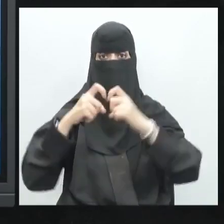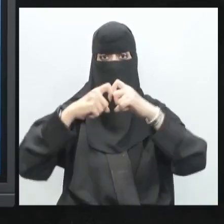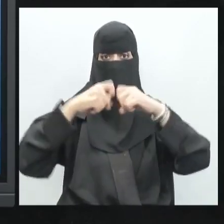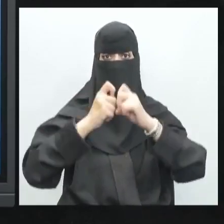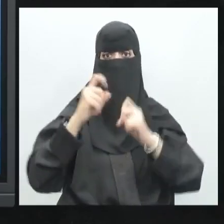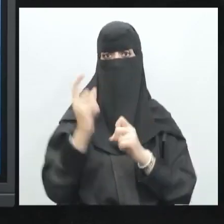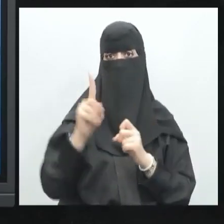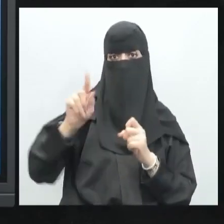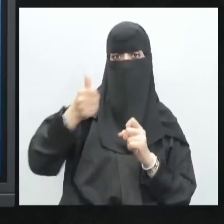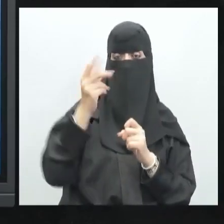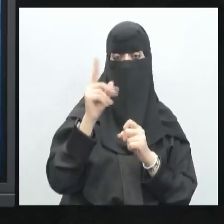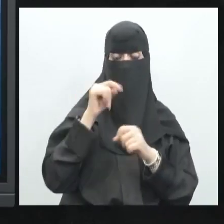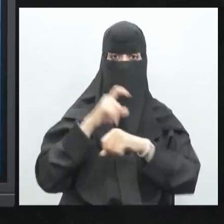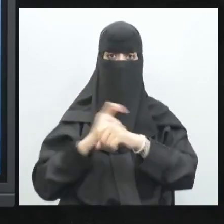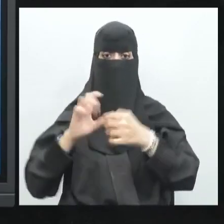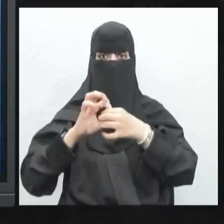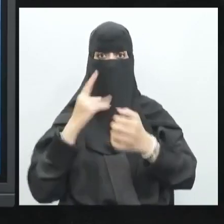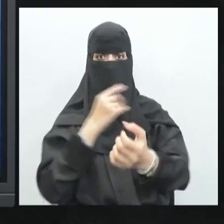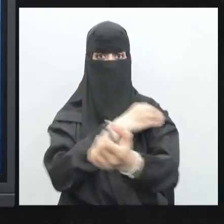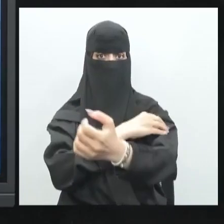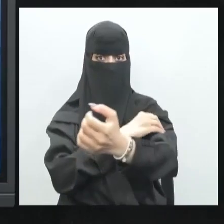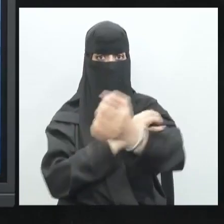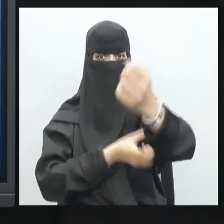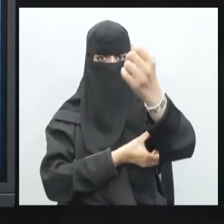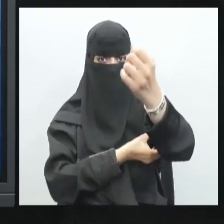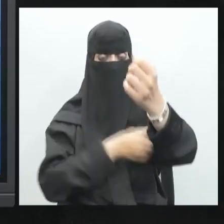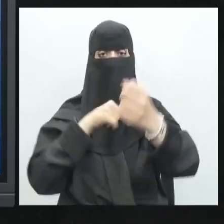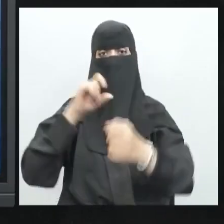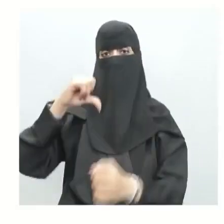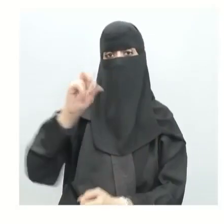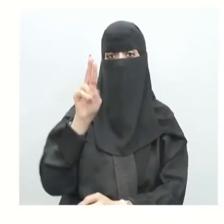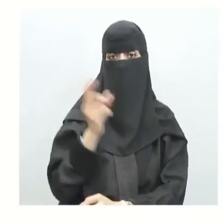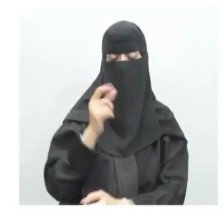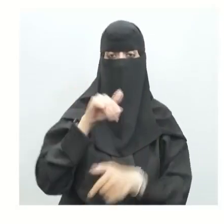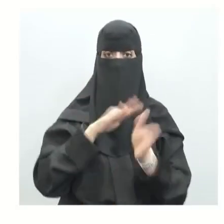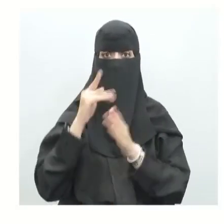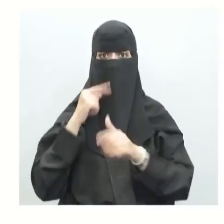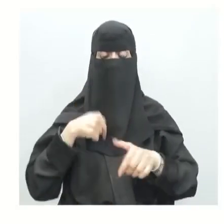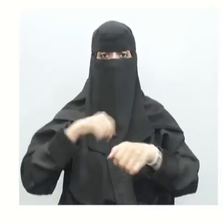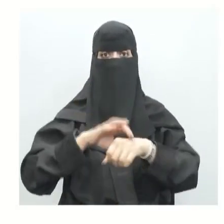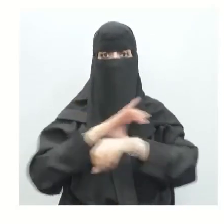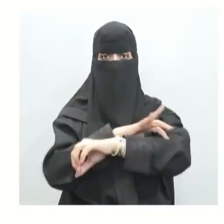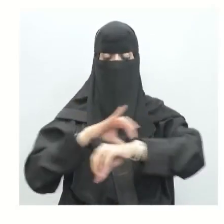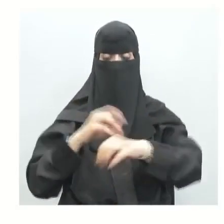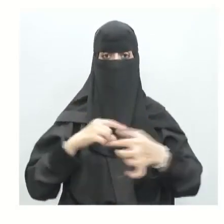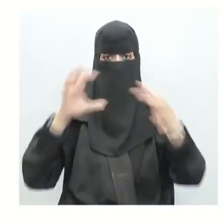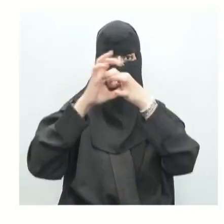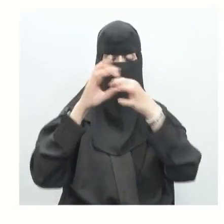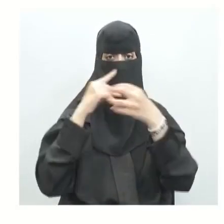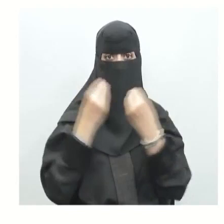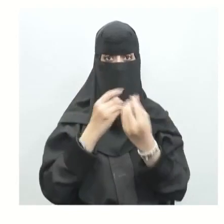رباط بينما الذي يربط عضله مع عظم نسميه وتر فالعظام ترتبط مع العضلات عبر